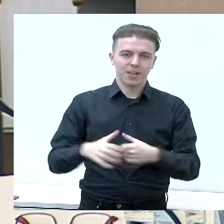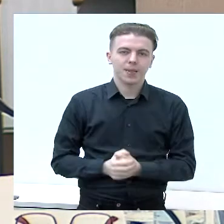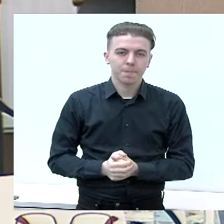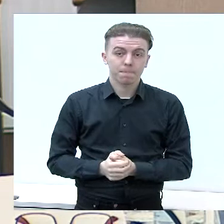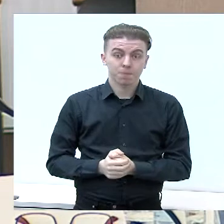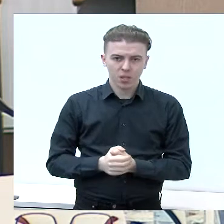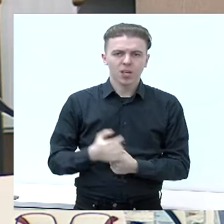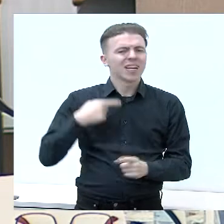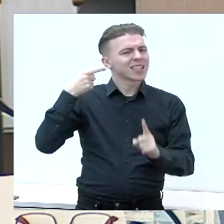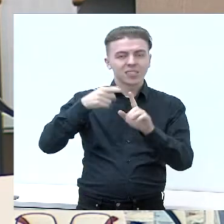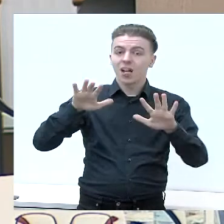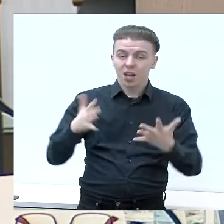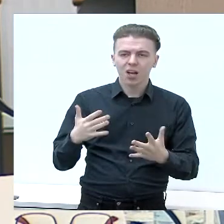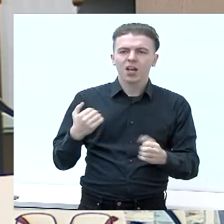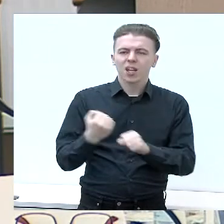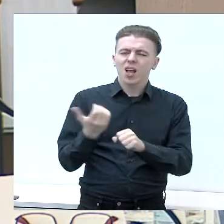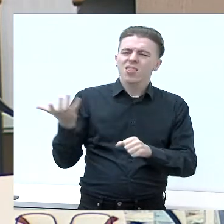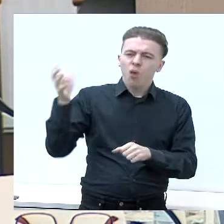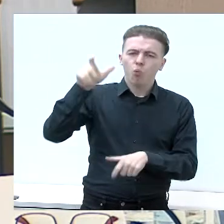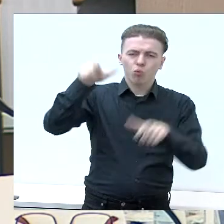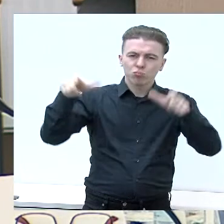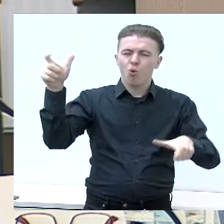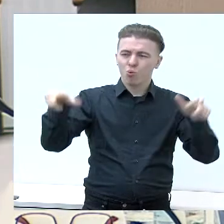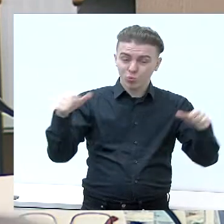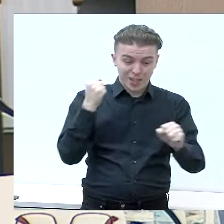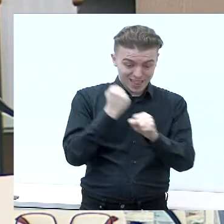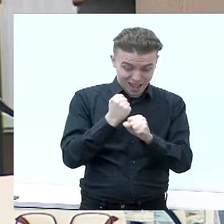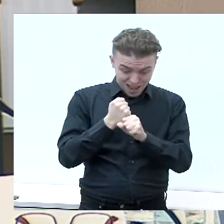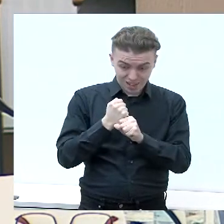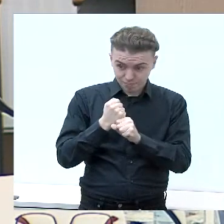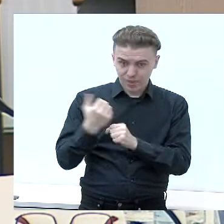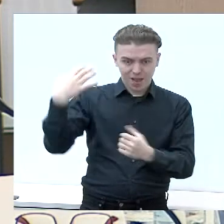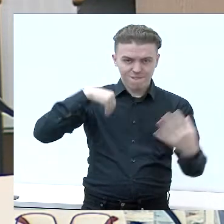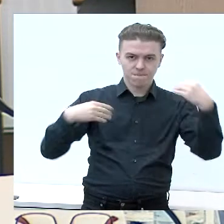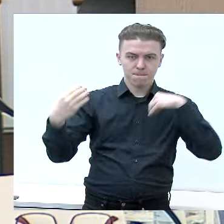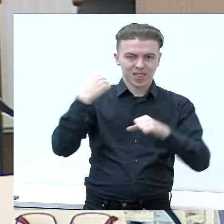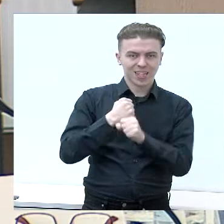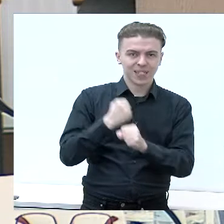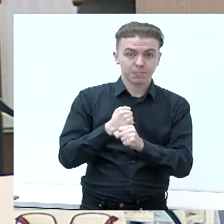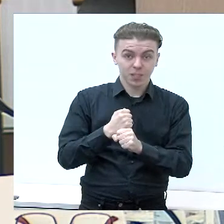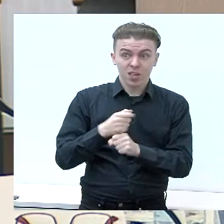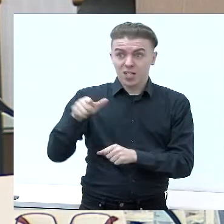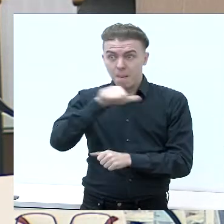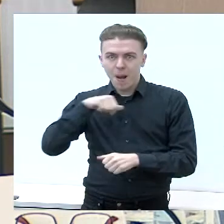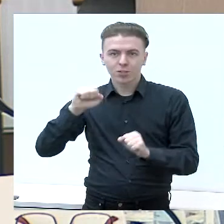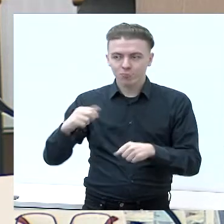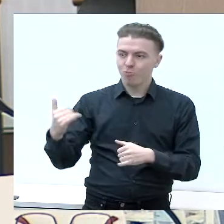žmonių įtraukti į savivaldybės darbą. Tu prasme, kad gyventojai galėtų patys dalyvauti priimant sprendimus.